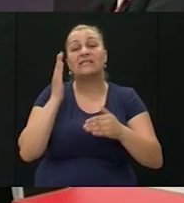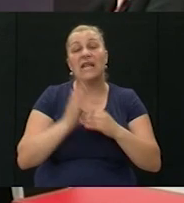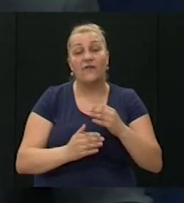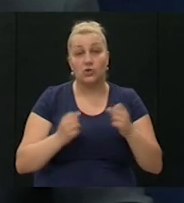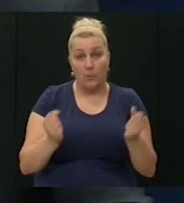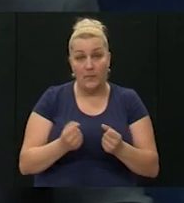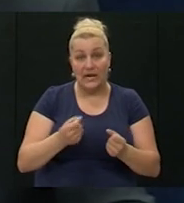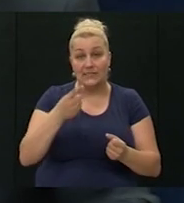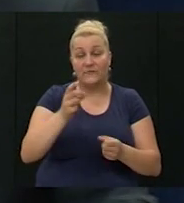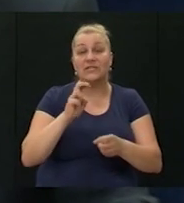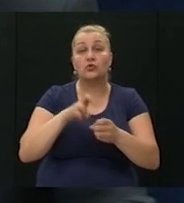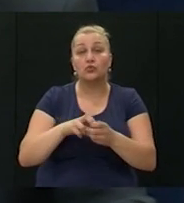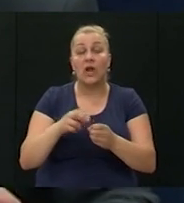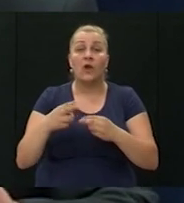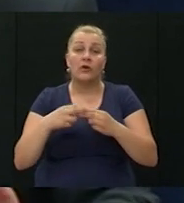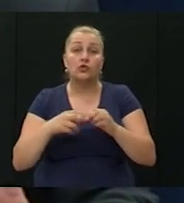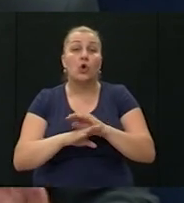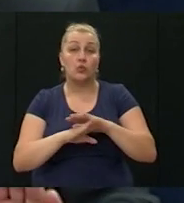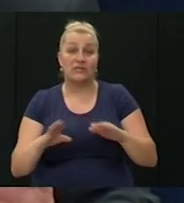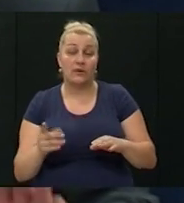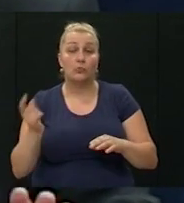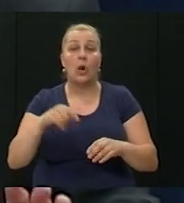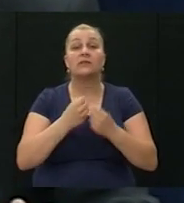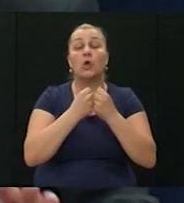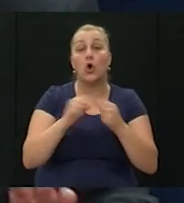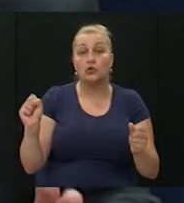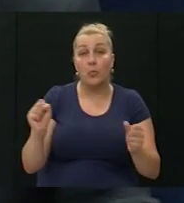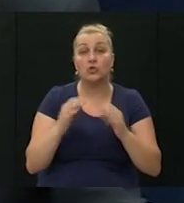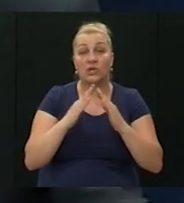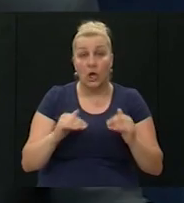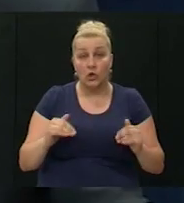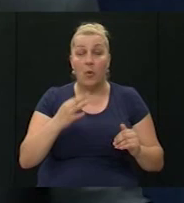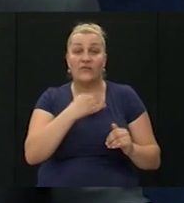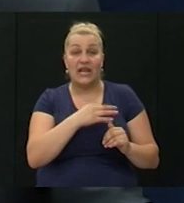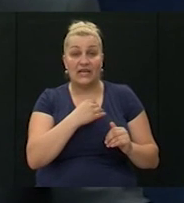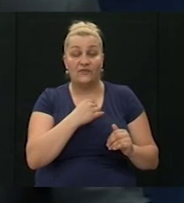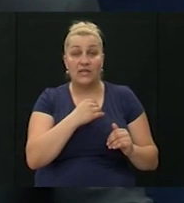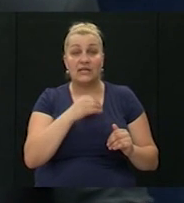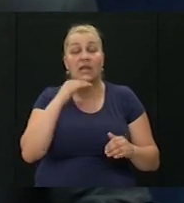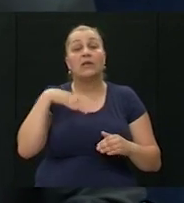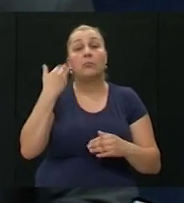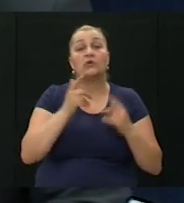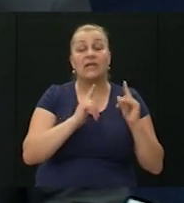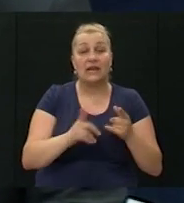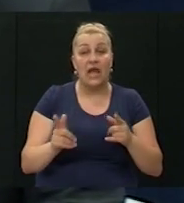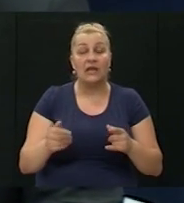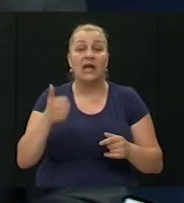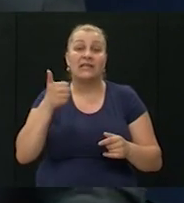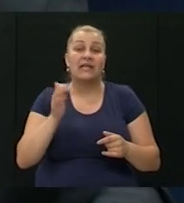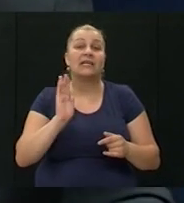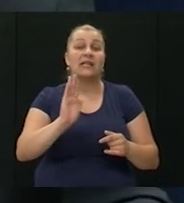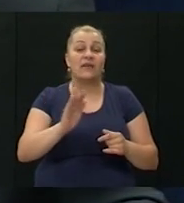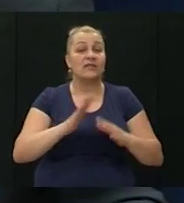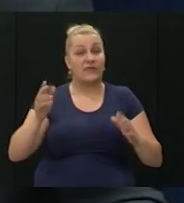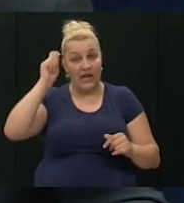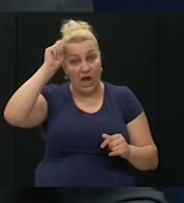operacijama vi ste sudiovali gotovo svim dolazi oslobođenje domovine Hrvatske i onda poslije rata jedna za